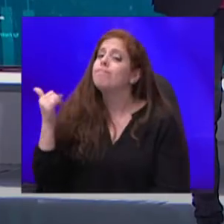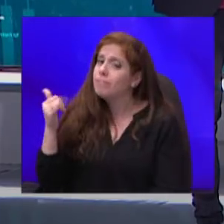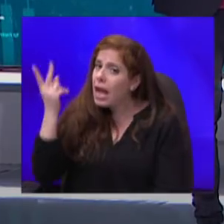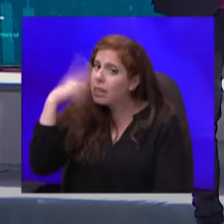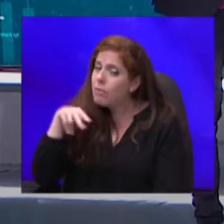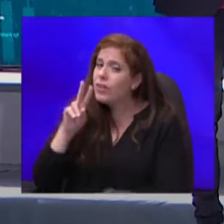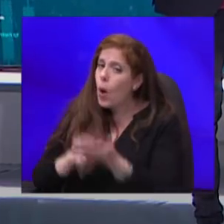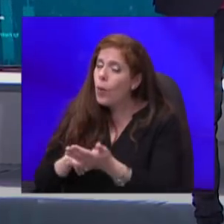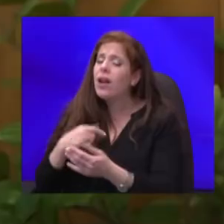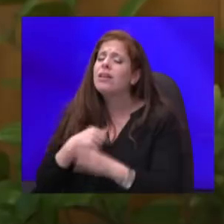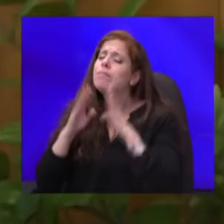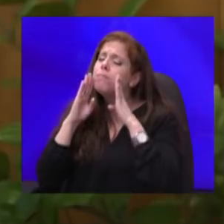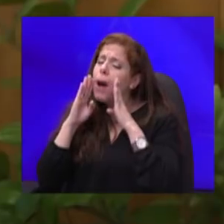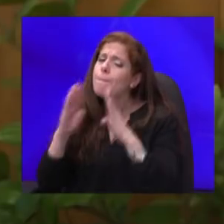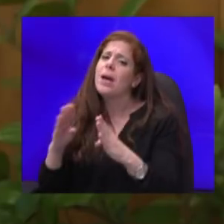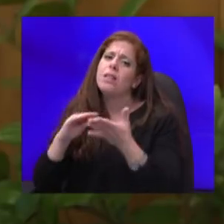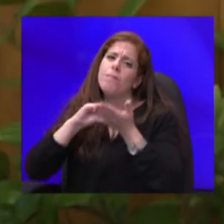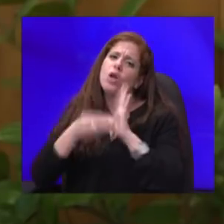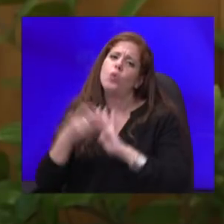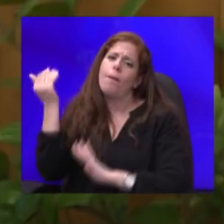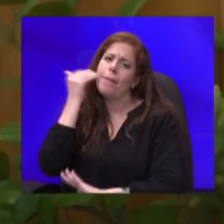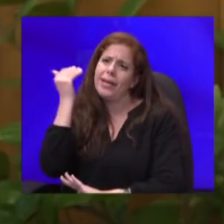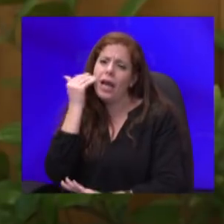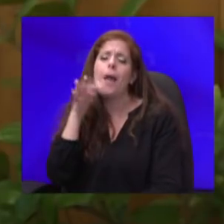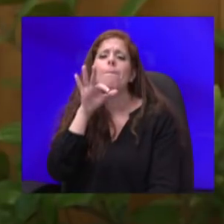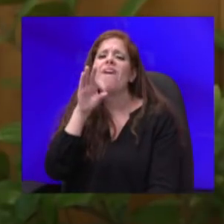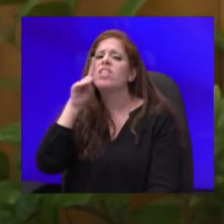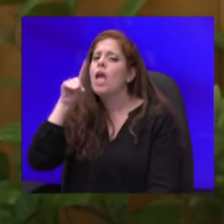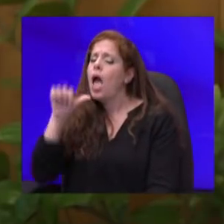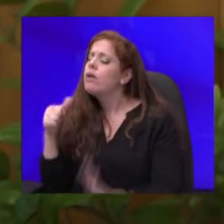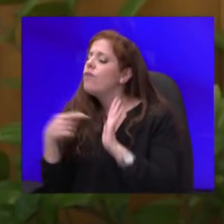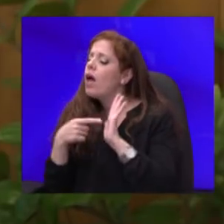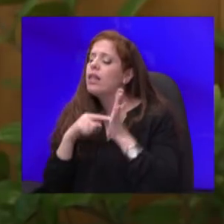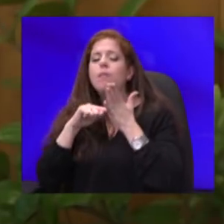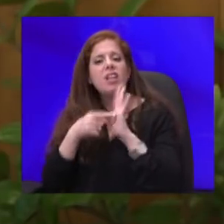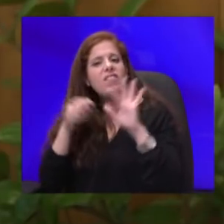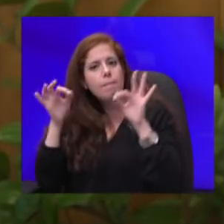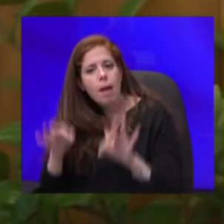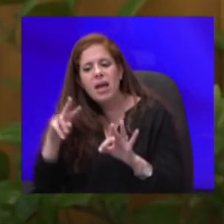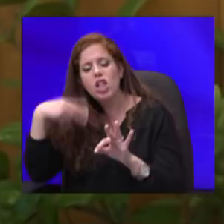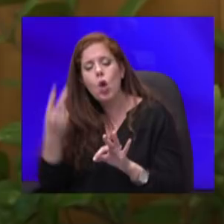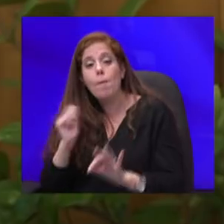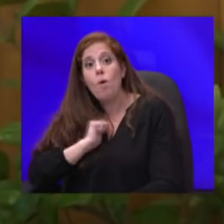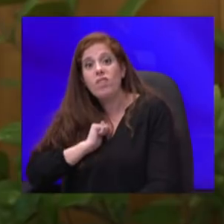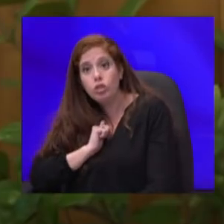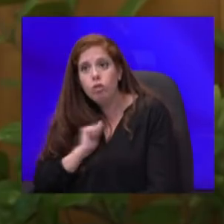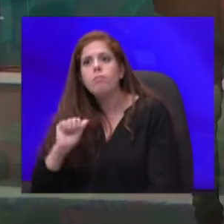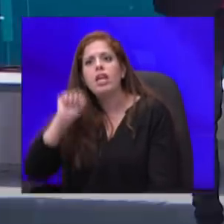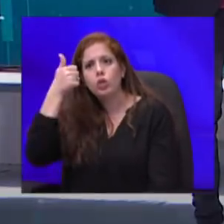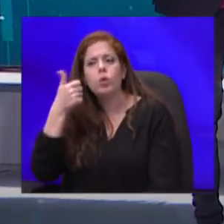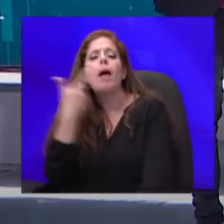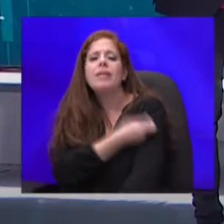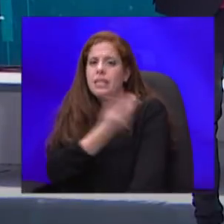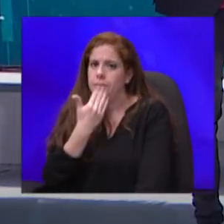באישורים אמריקאים, ב-FDA, ולכן אני מתכוון באמת להיות באופן אישי, בין ראשוני המתחסנים בישראל. פרופסור